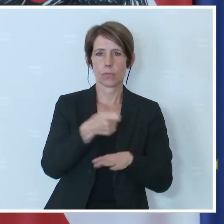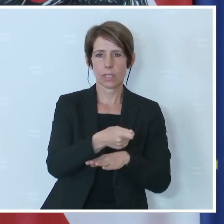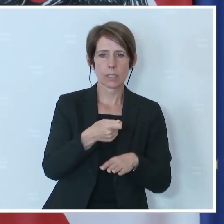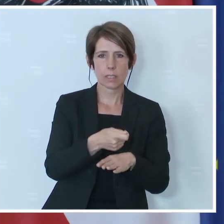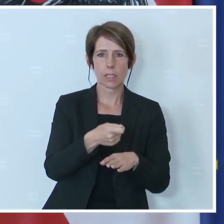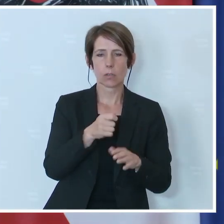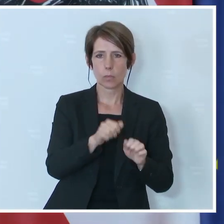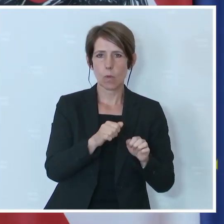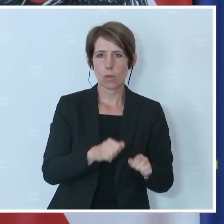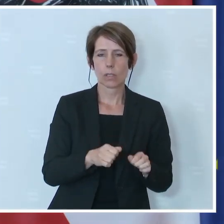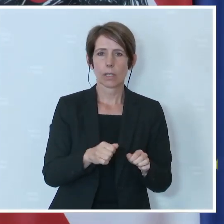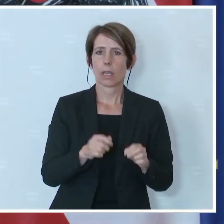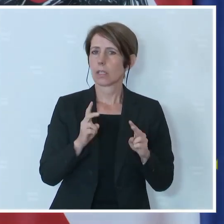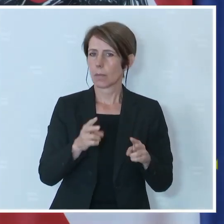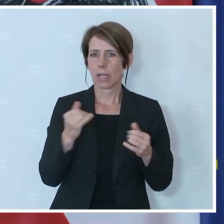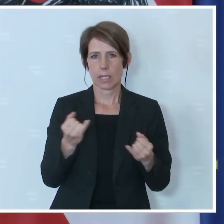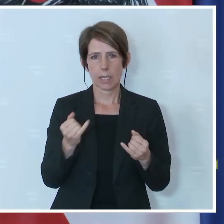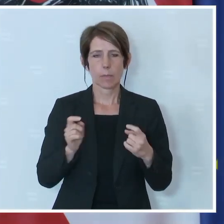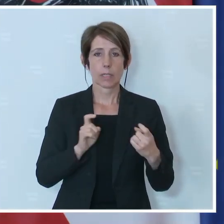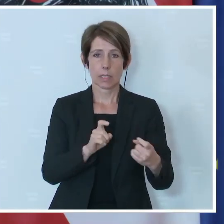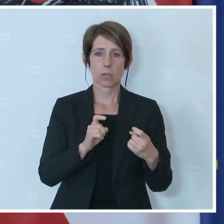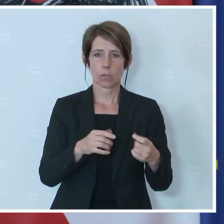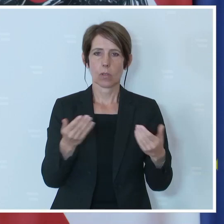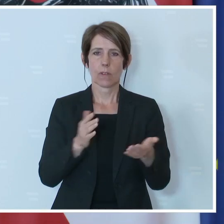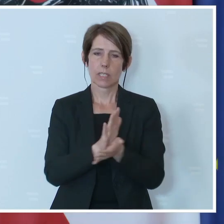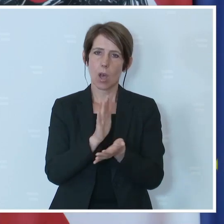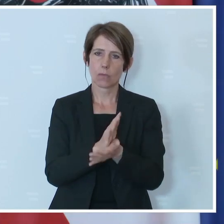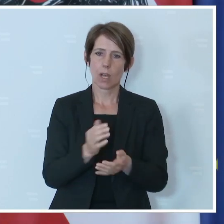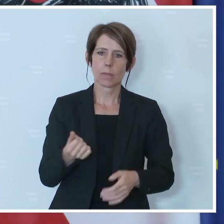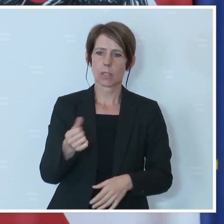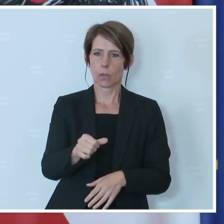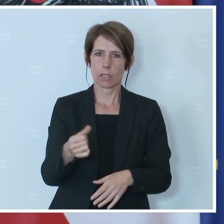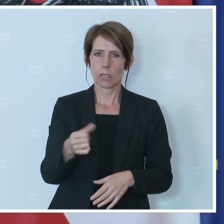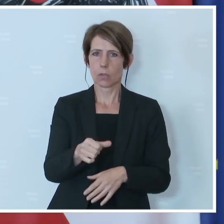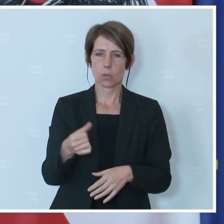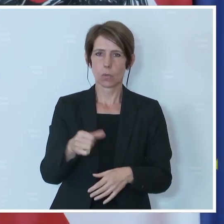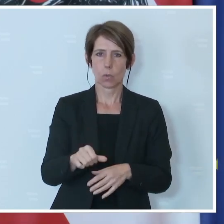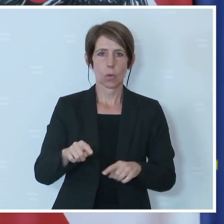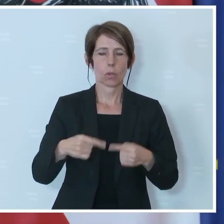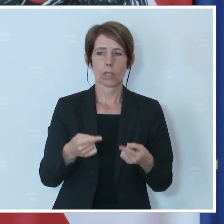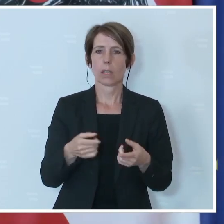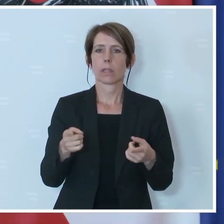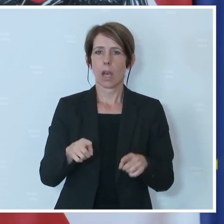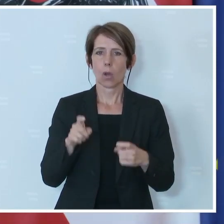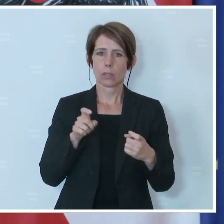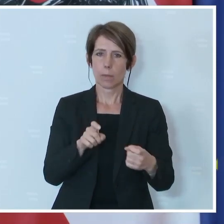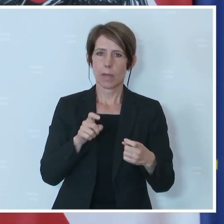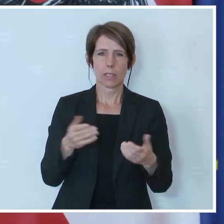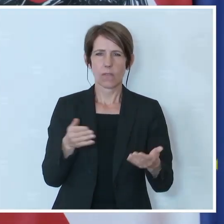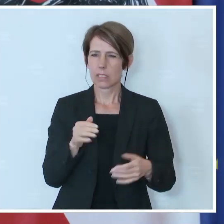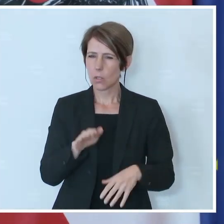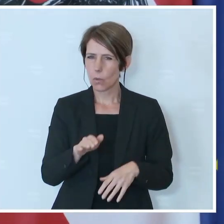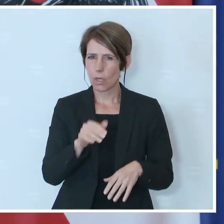-Rechtlichen. Da kann man immer darüber diskutieren, was zu den Aufgaben dort dazugehört oder dann denn doch nicht. Auch diese Debatte hat ja